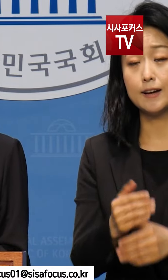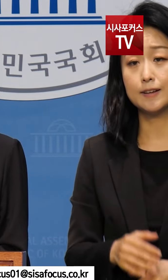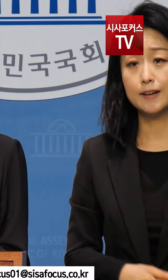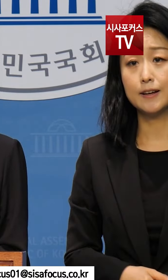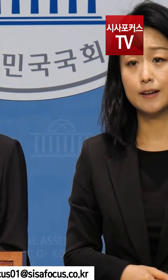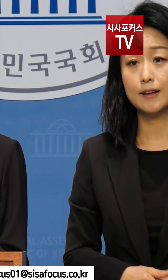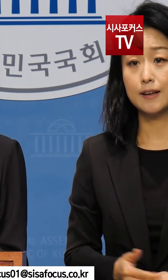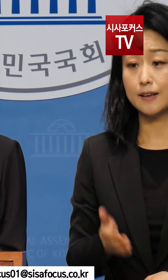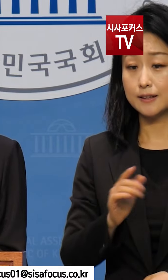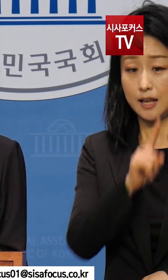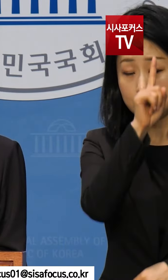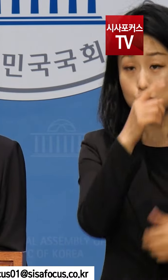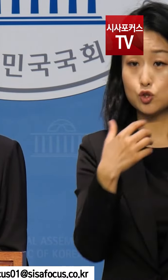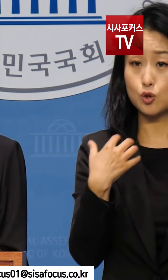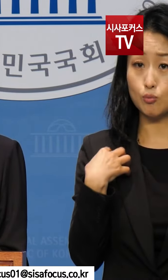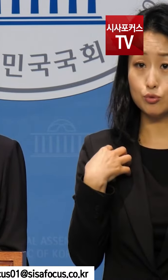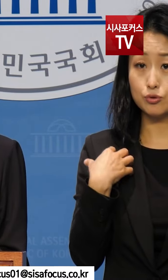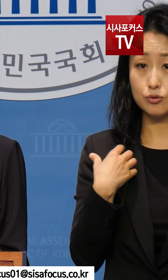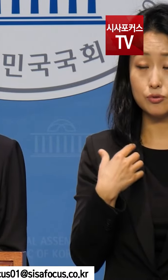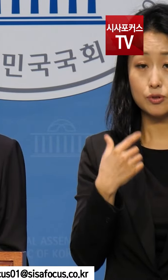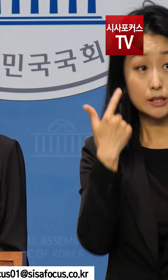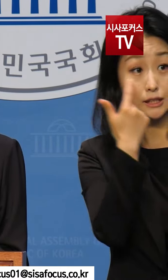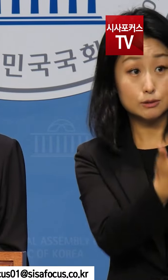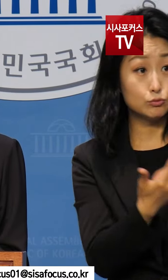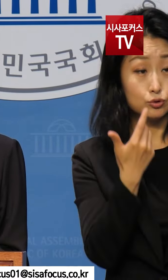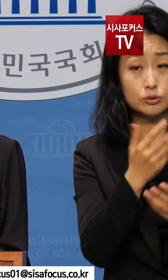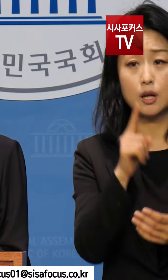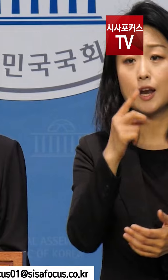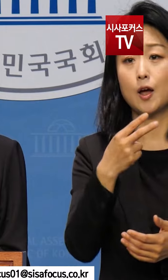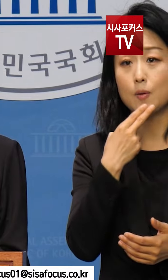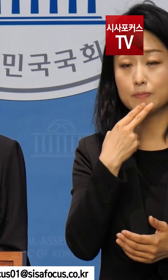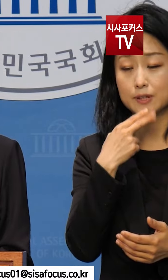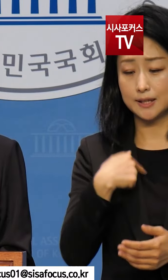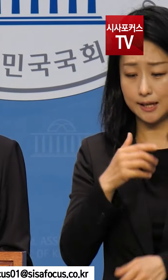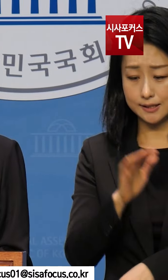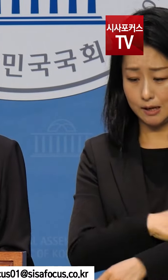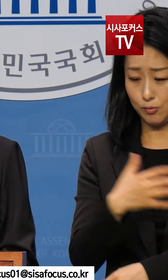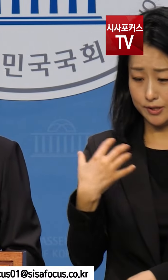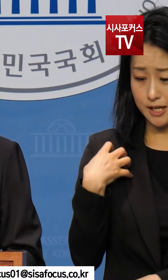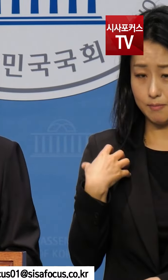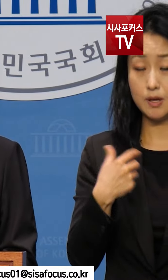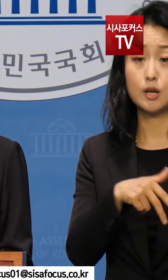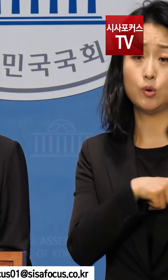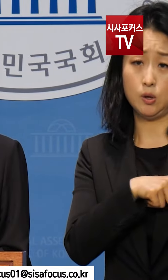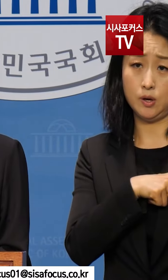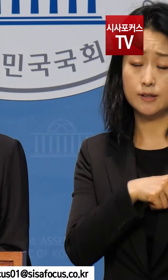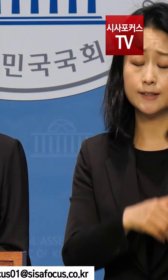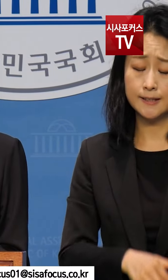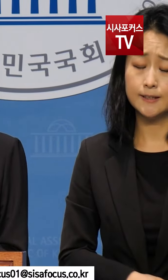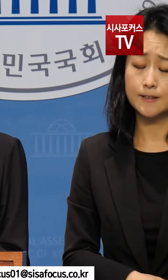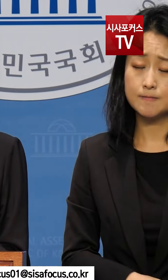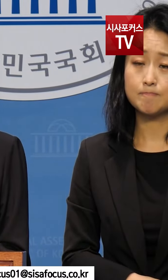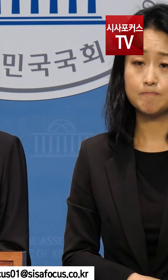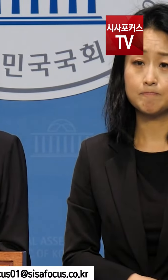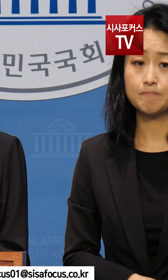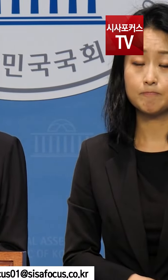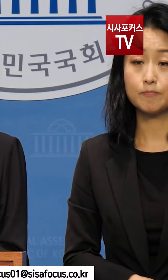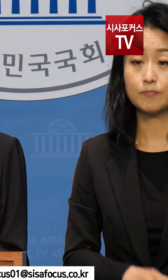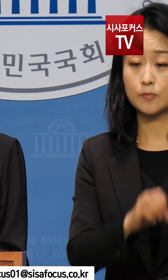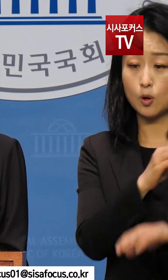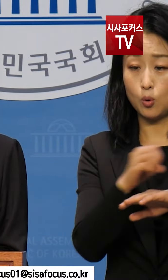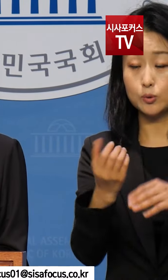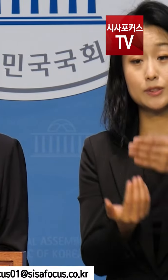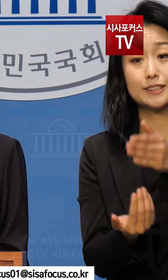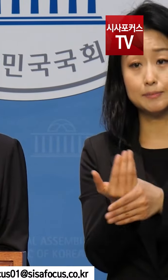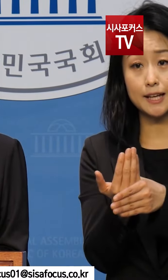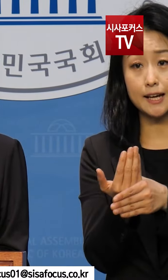행안이 차원의 현안질이 한 번조차 하지 못했던 책임이 우리 국회에 있기 때문입니다. 5성